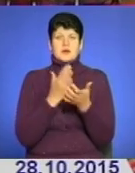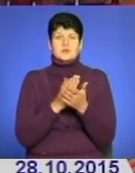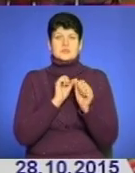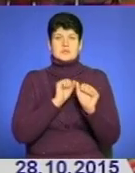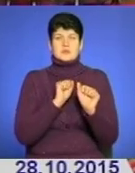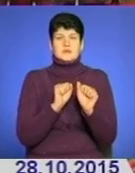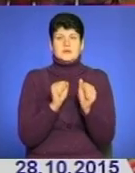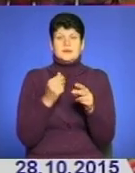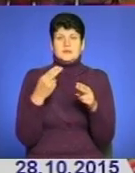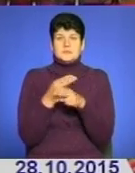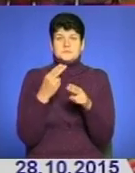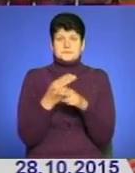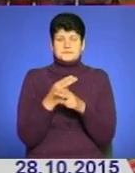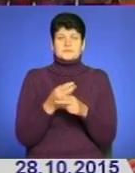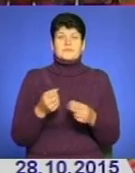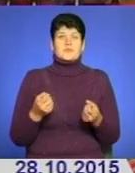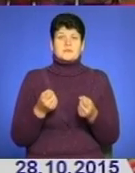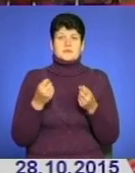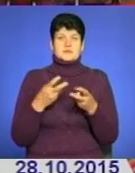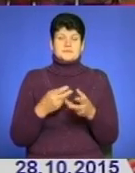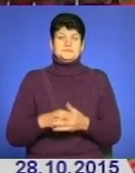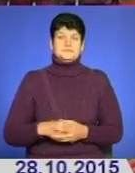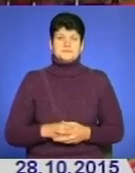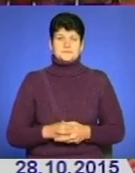пошкоджень. Спеціально для Вістей ТТБ Ірина Демчук, Віталій Максимів.